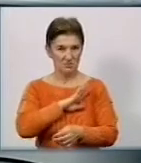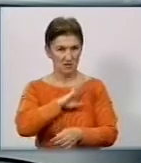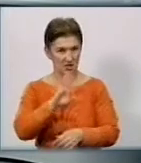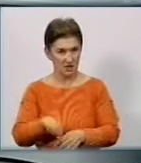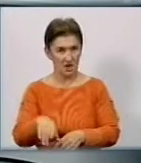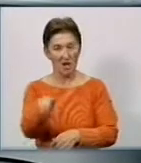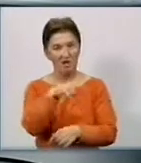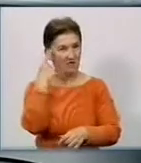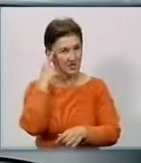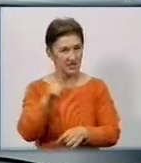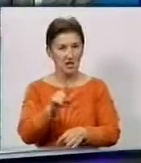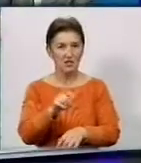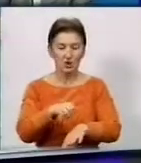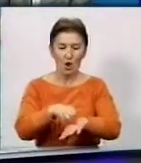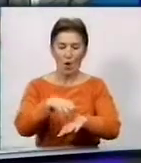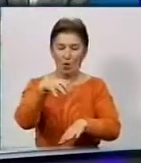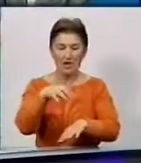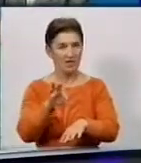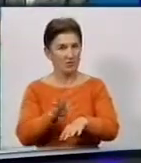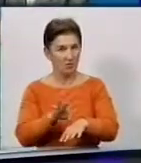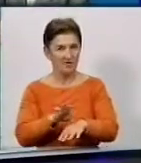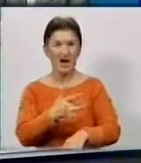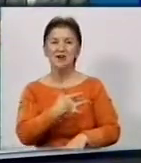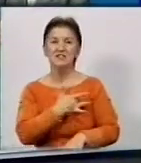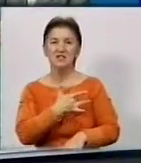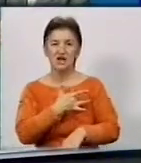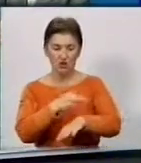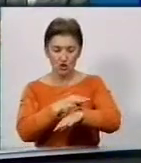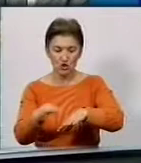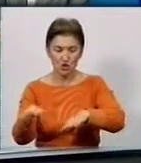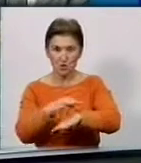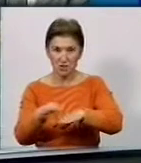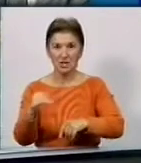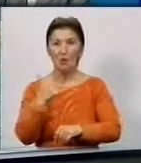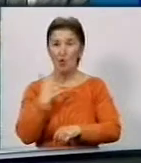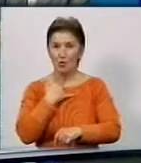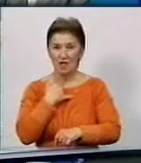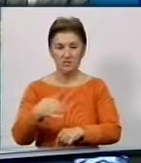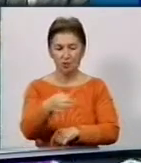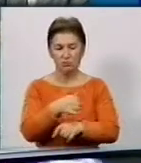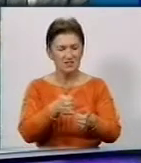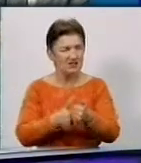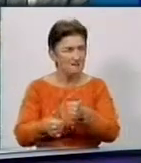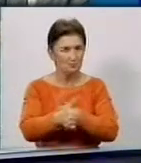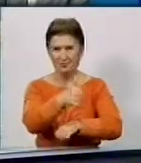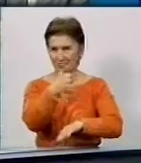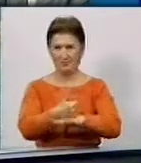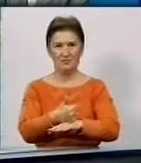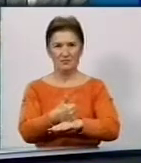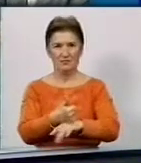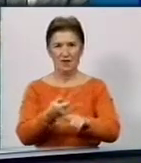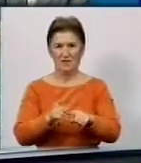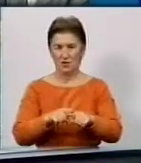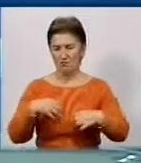що і по онкозаболіванням, і по сердечно-сосудистим заболіванням наша область лидирує в цьому печальному рейтінгу.